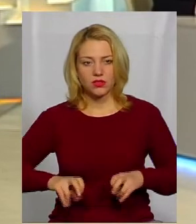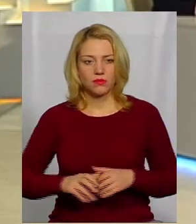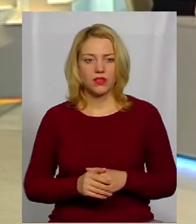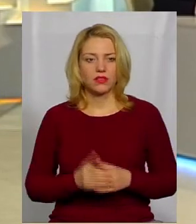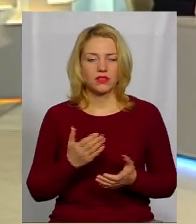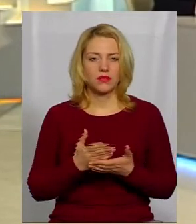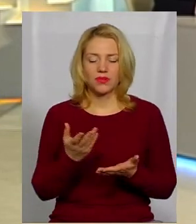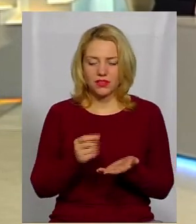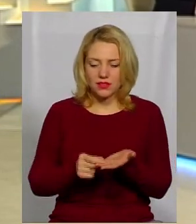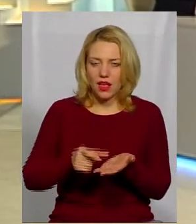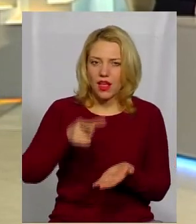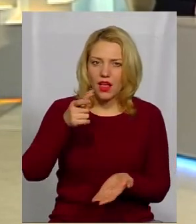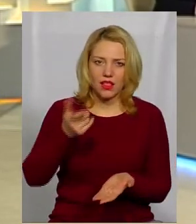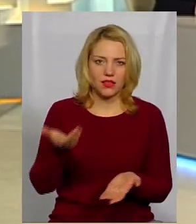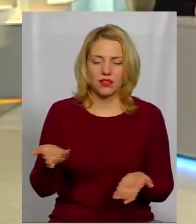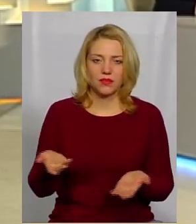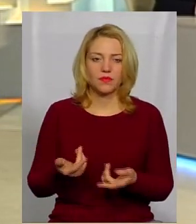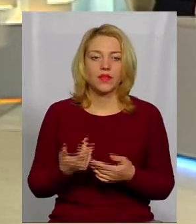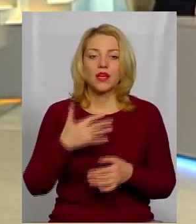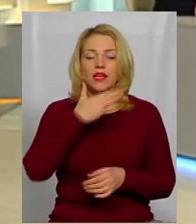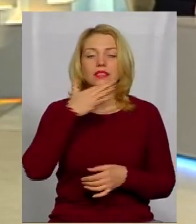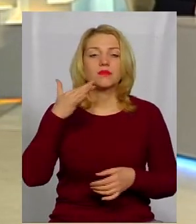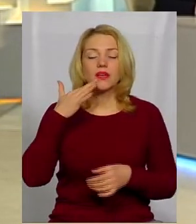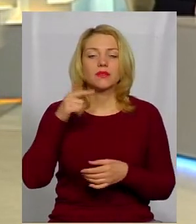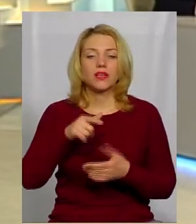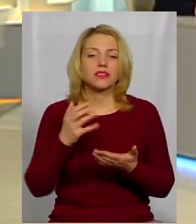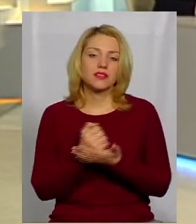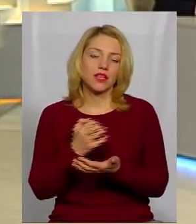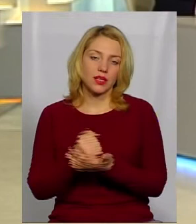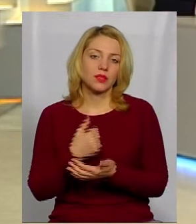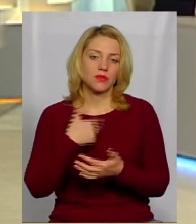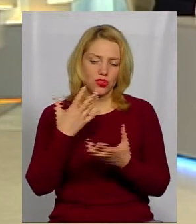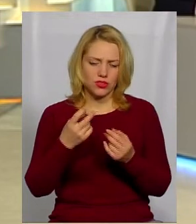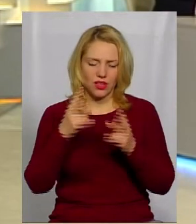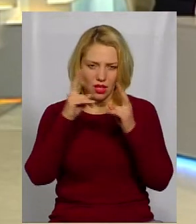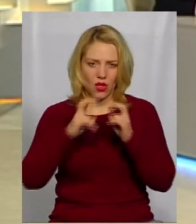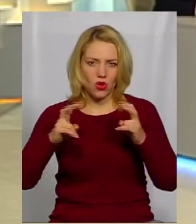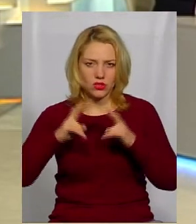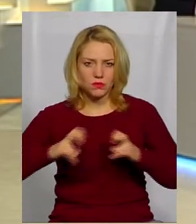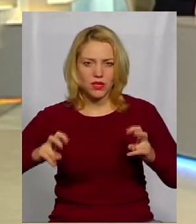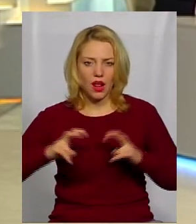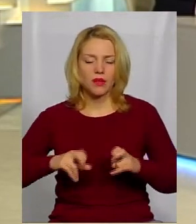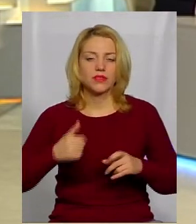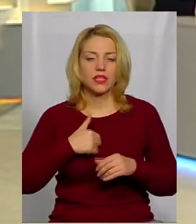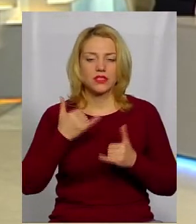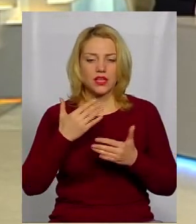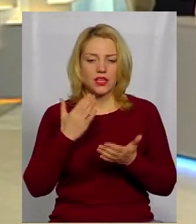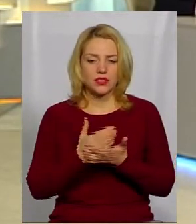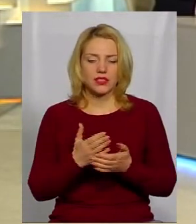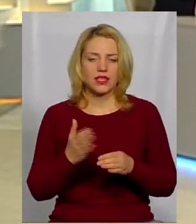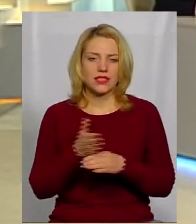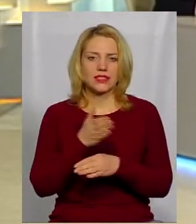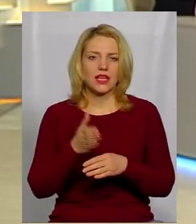багатьма знахідками ми іще розбираємося. Зараз в нас пішла ціла